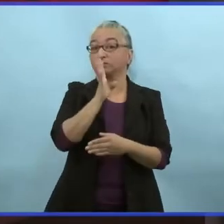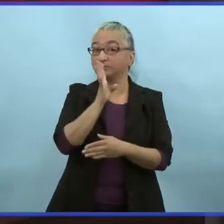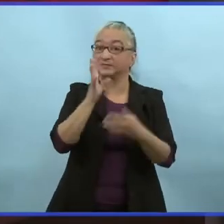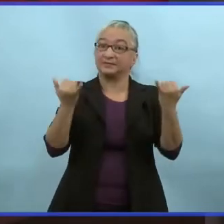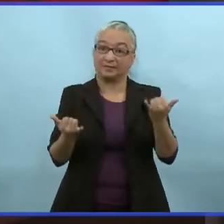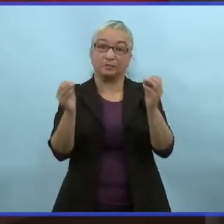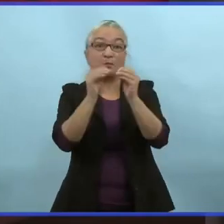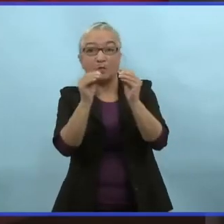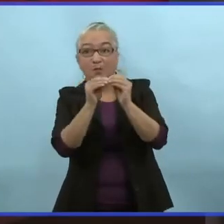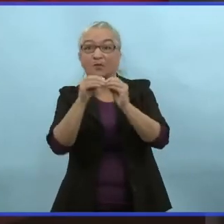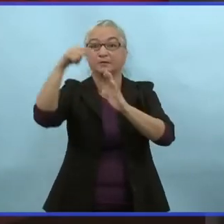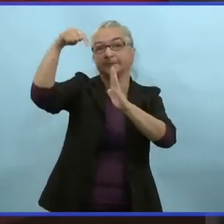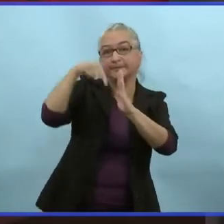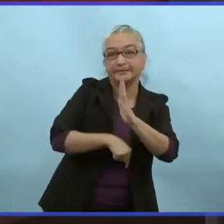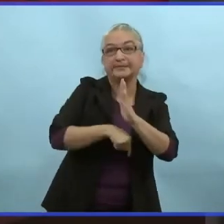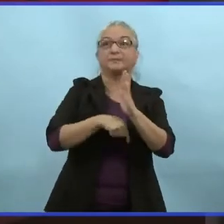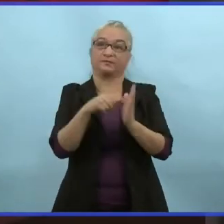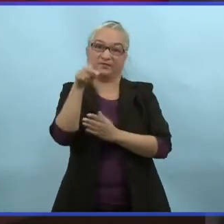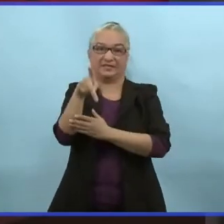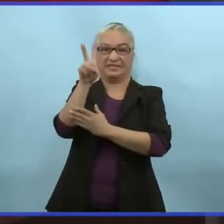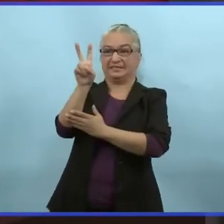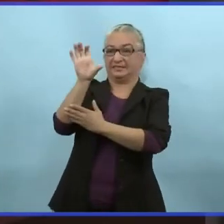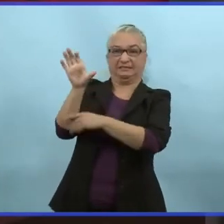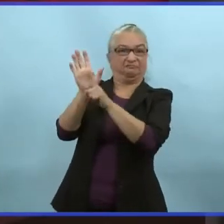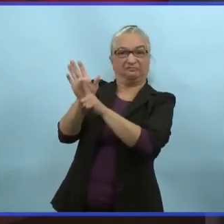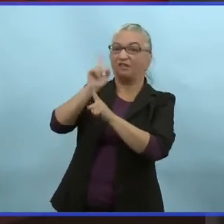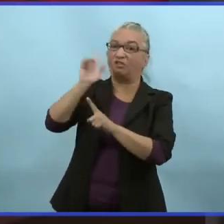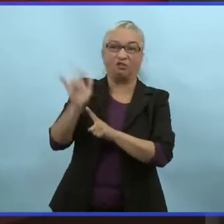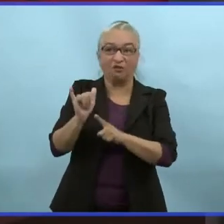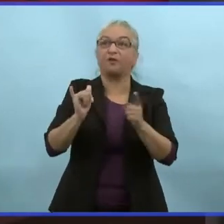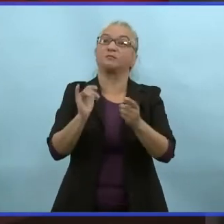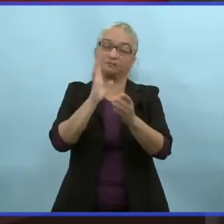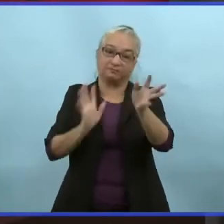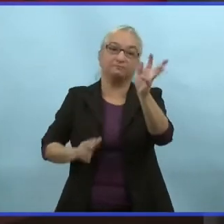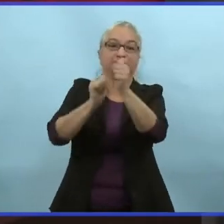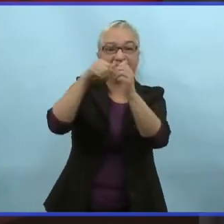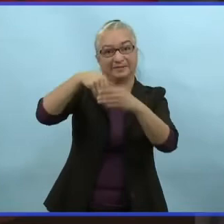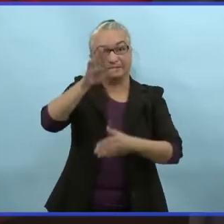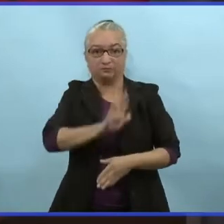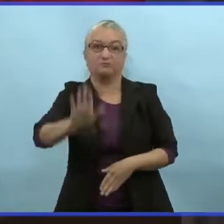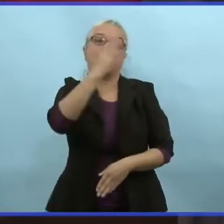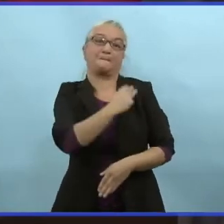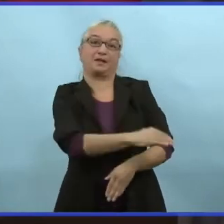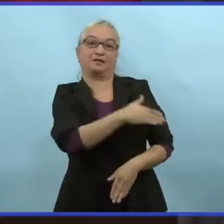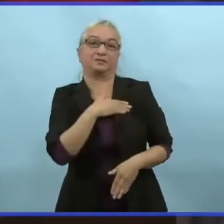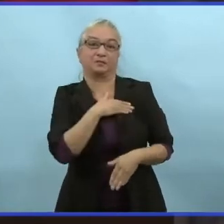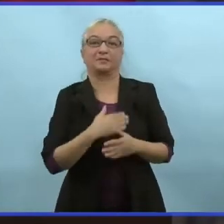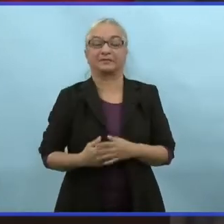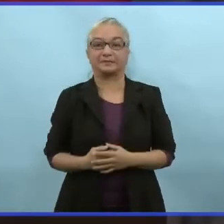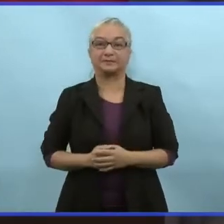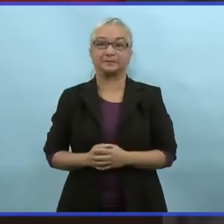pour parler de la preuve pancanadienne de preuve de vaccination et de ce que ça veut dire pour le Manitoba.